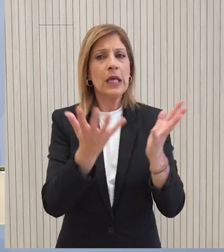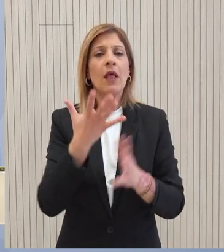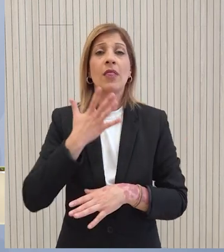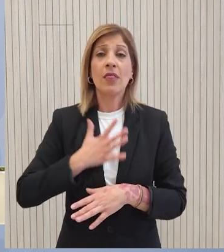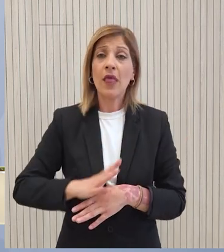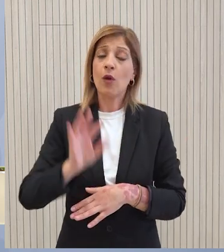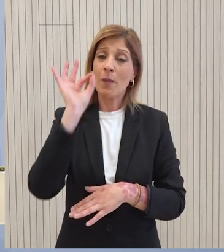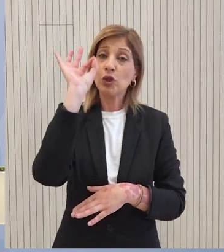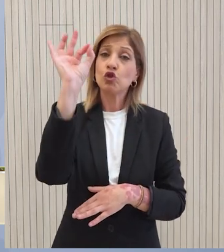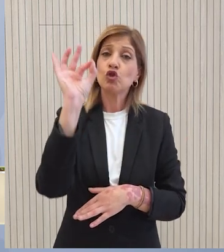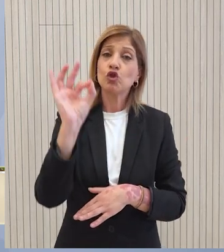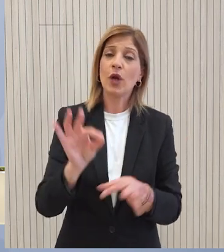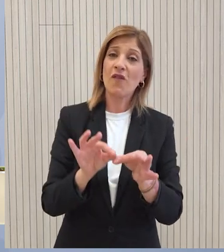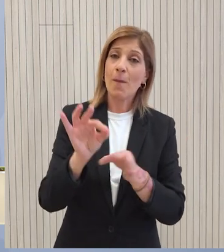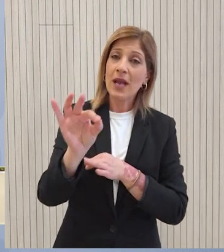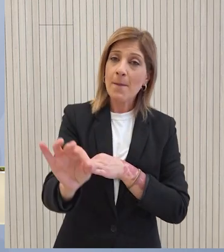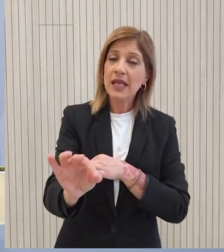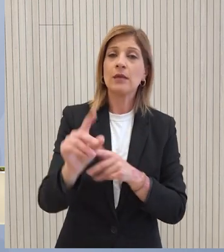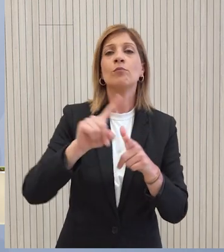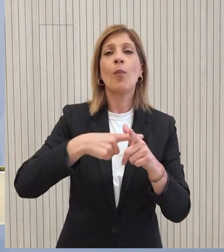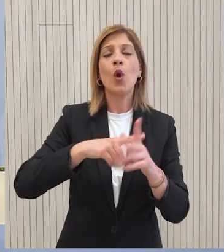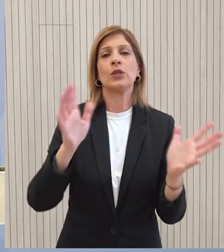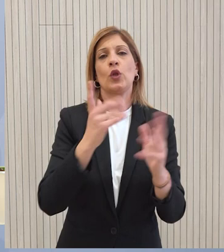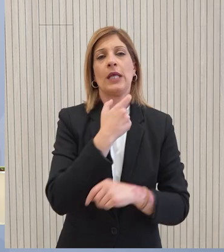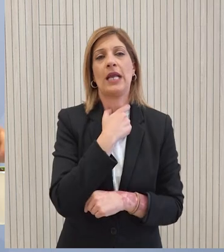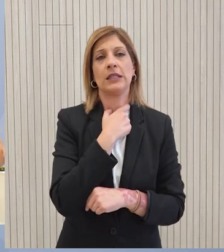επεμβαίνουμε με στωχευμένα μέτρα και πολιτικές εκεί και όπου χρειαζεται.